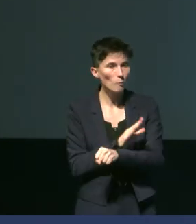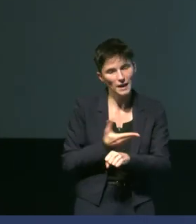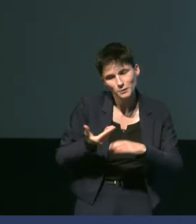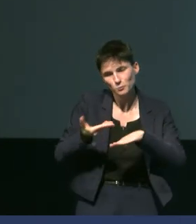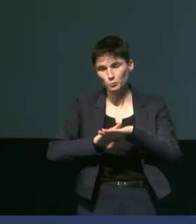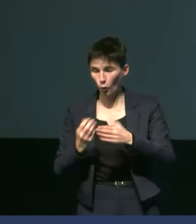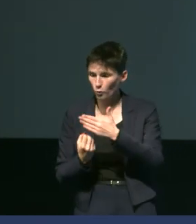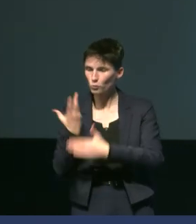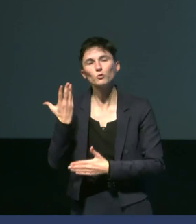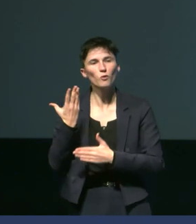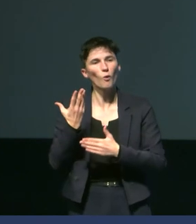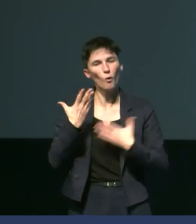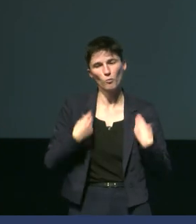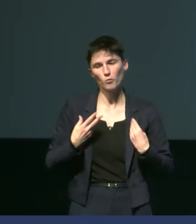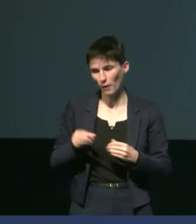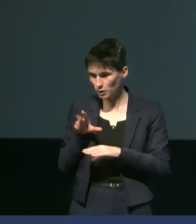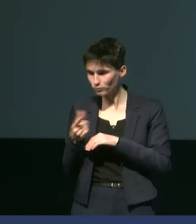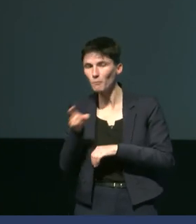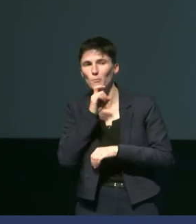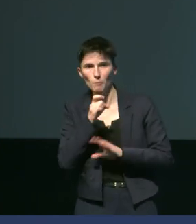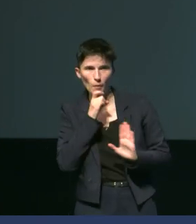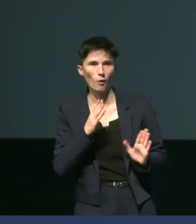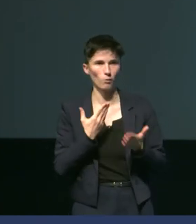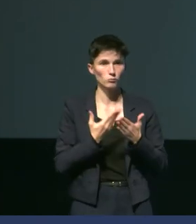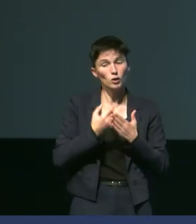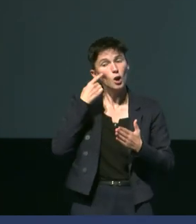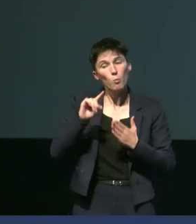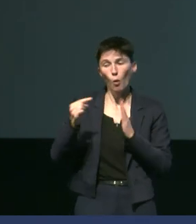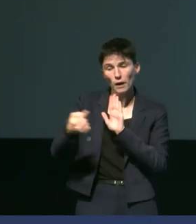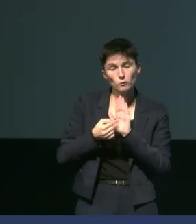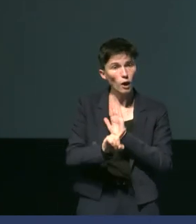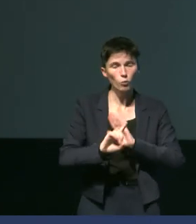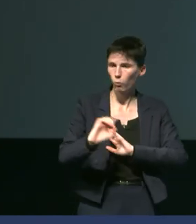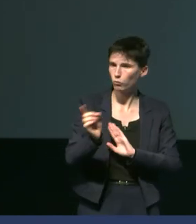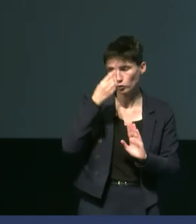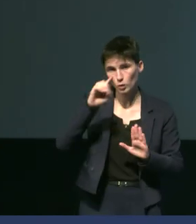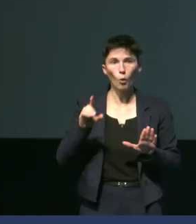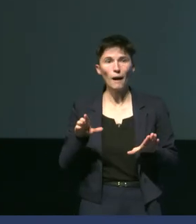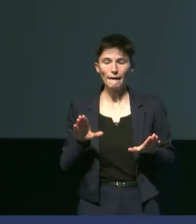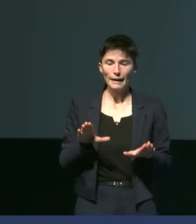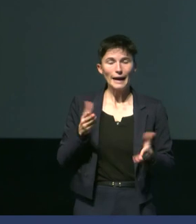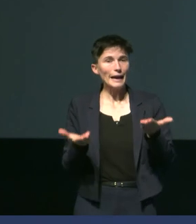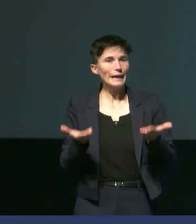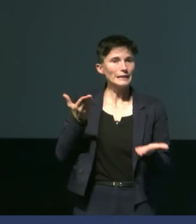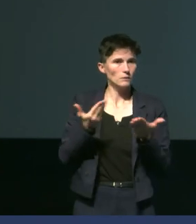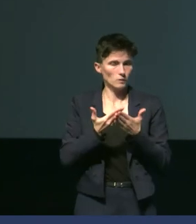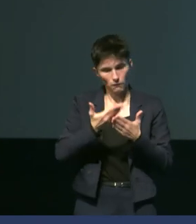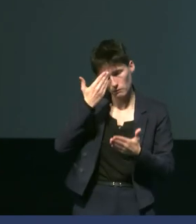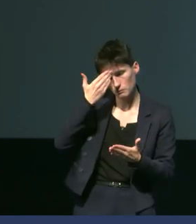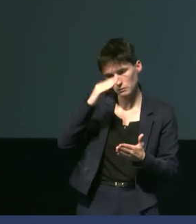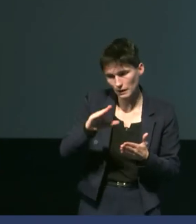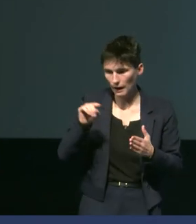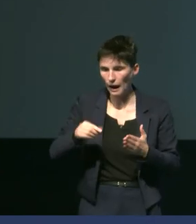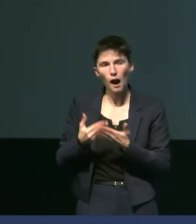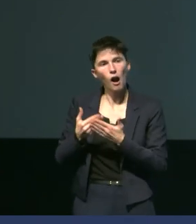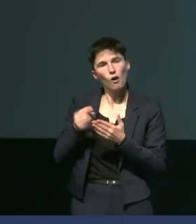les plumes qui prennent le plus de temps. On n'est pas au niveau de l'isolation. Ici, on est juste au niveau de'équilibre et on sait qu'on va avoir une maturation au niveau de